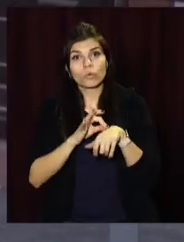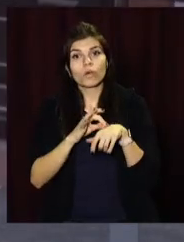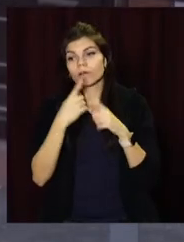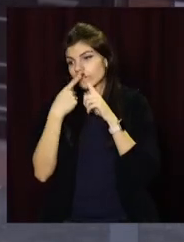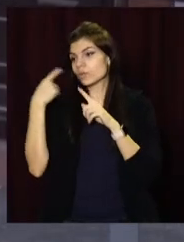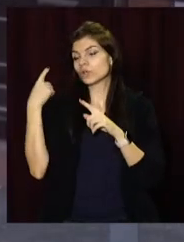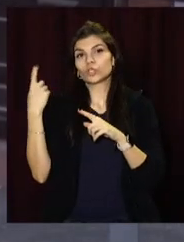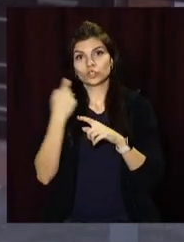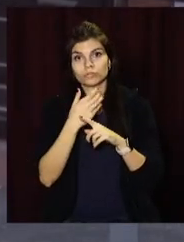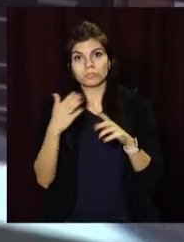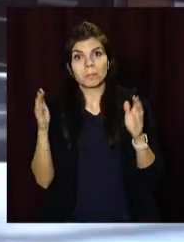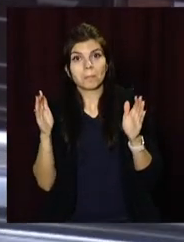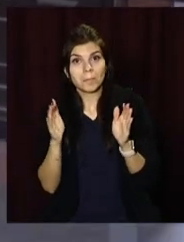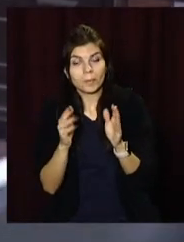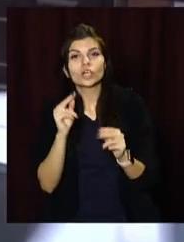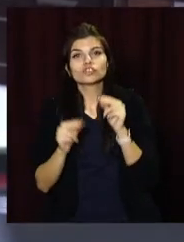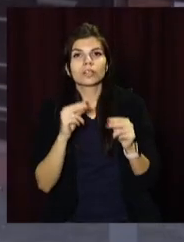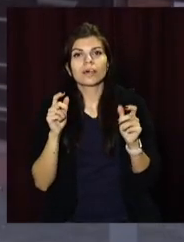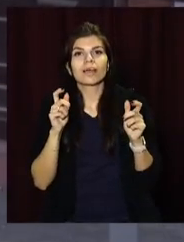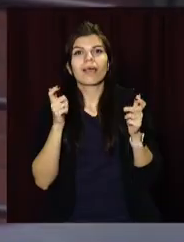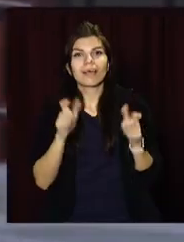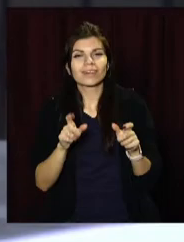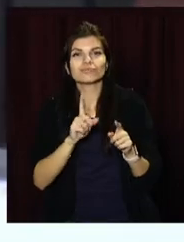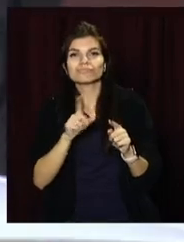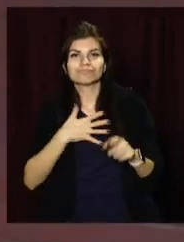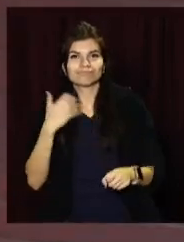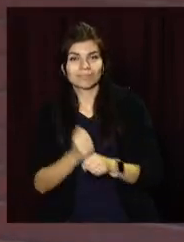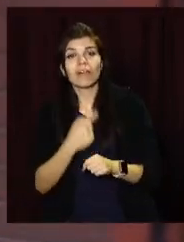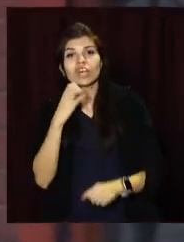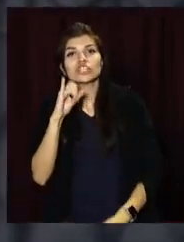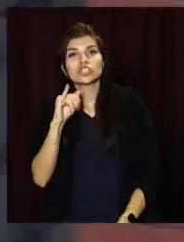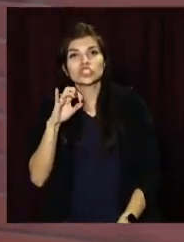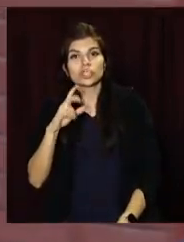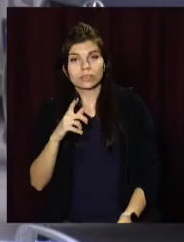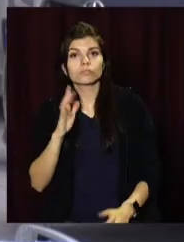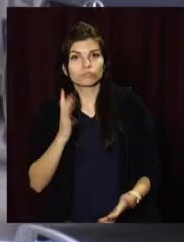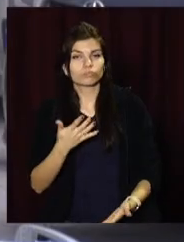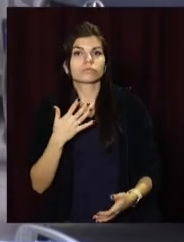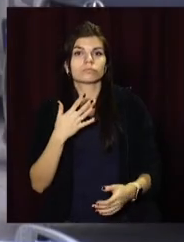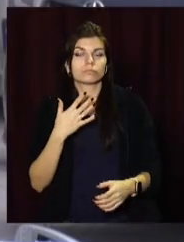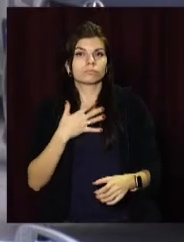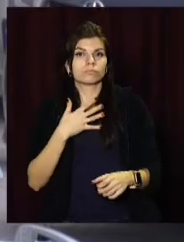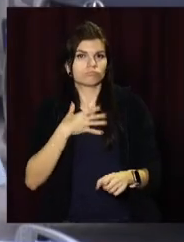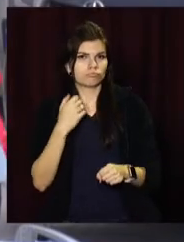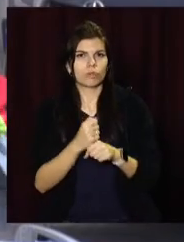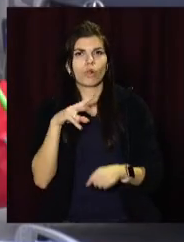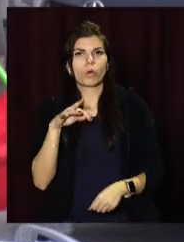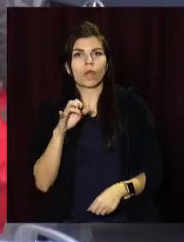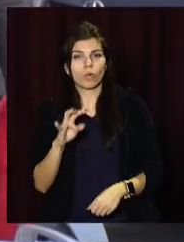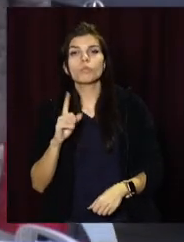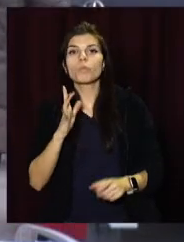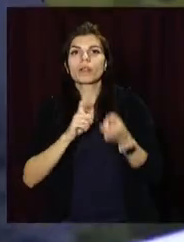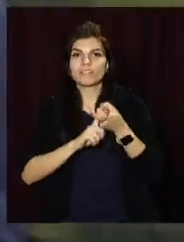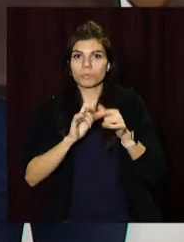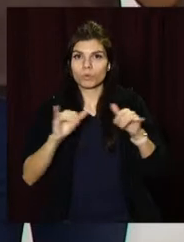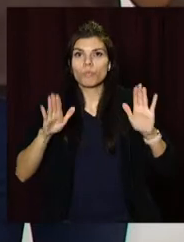минулого тижня зменшилась через карантинні обмеження. Тому у січні їх посилять, адже після новорічних свят є ризик збільшення кількості інфікованих.